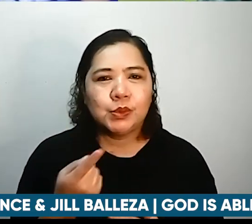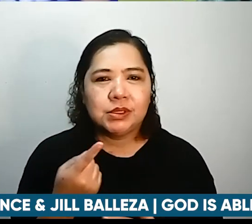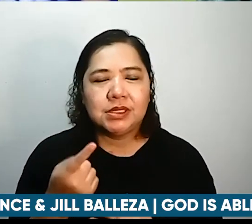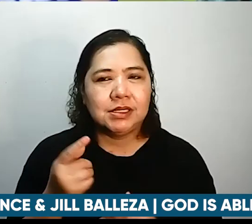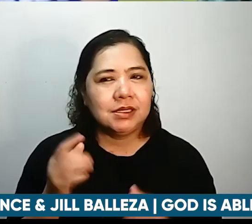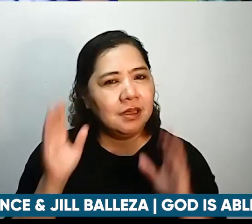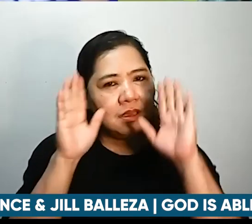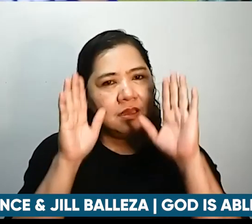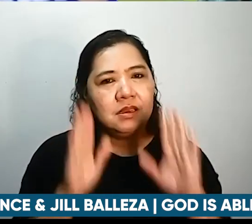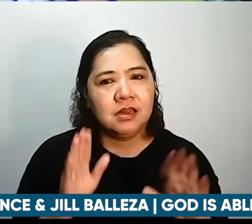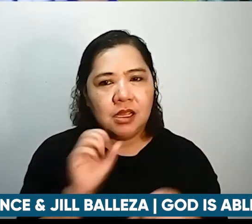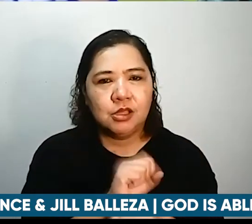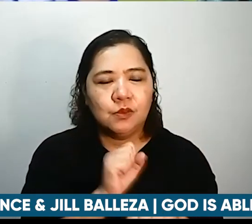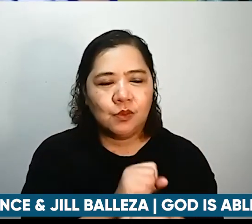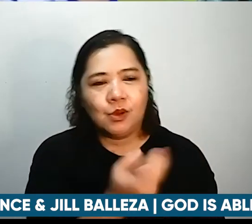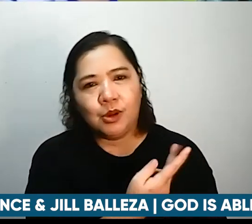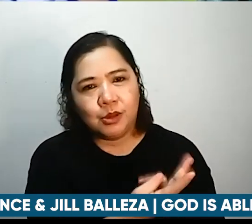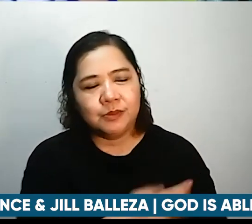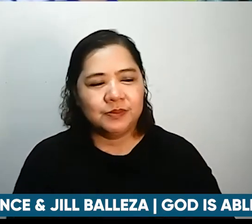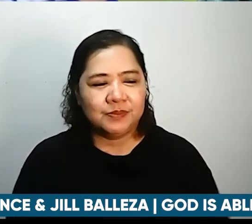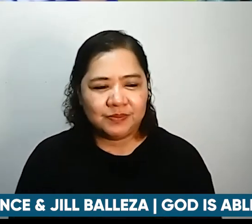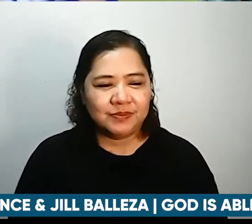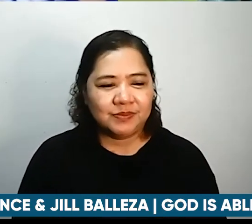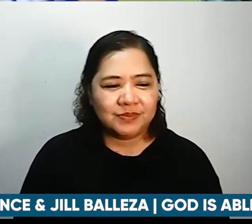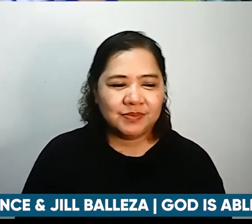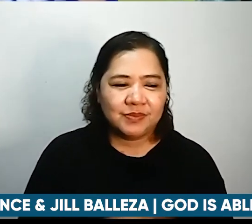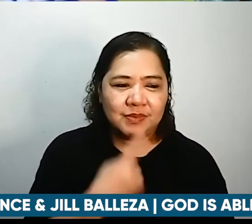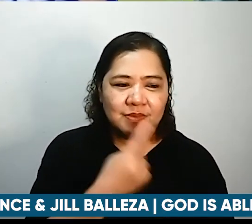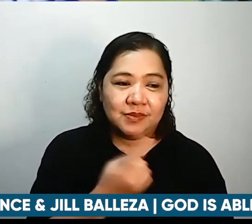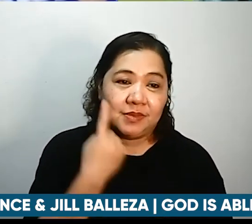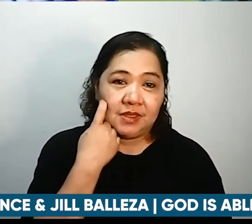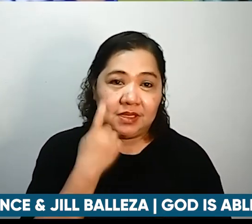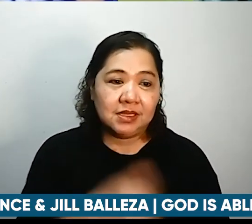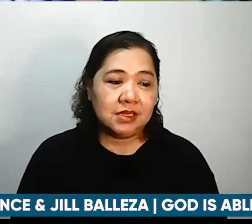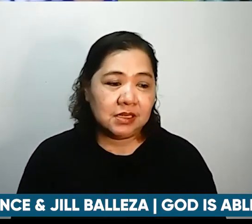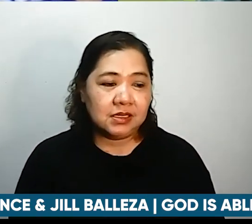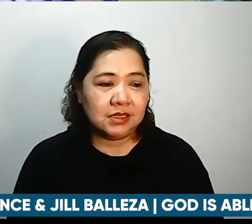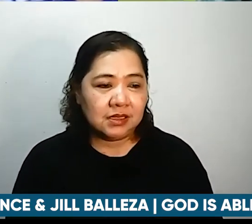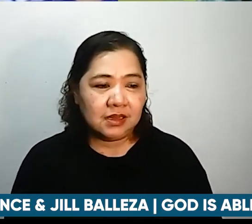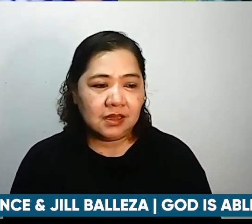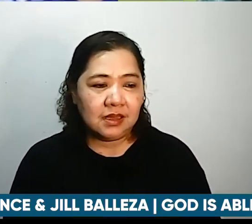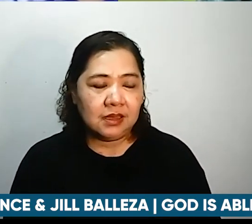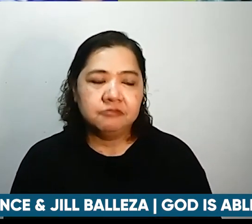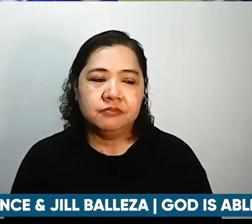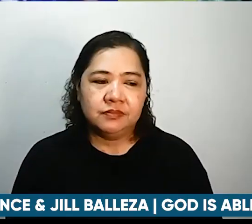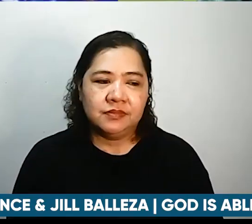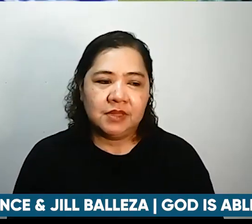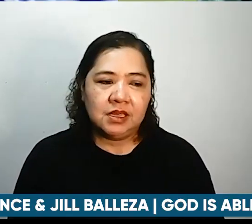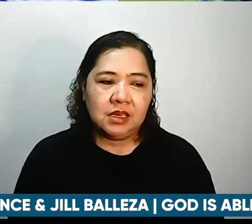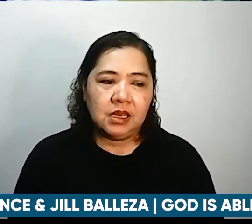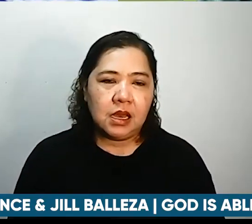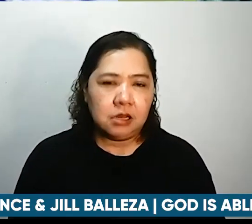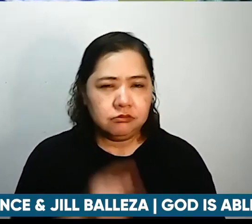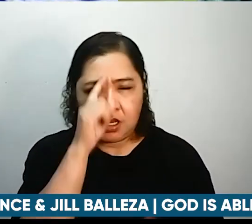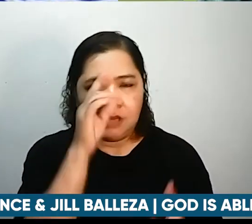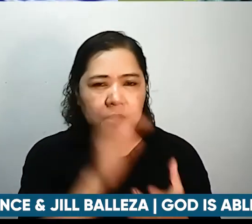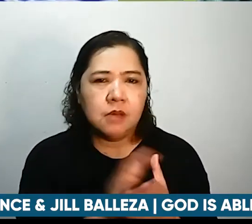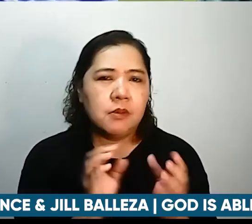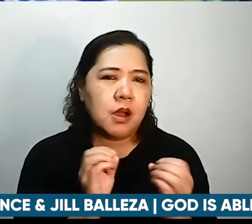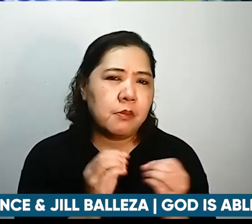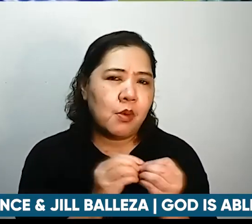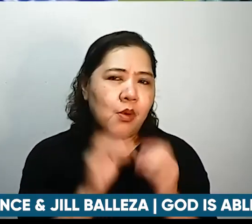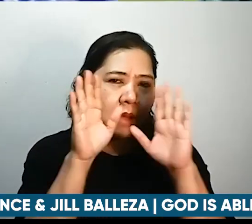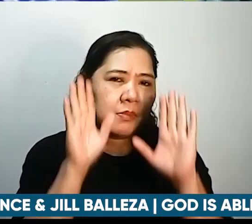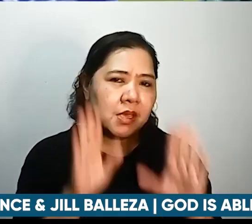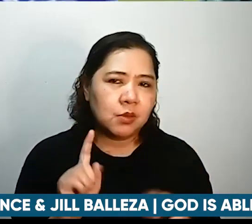sinasabi niya palagi kay Macy sa kanya pong anak na you'll be amazed and I believe they will be even more amazed by what